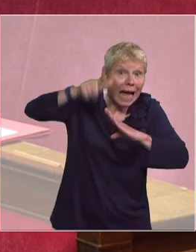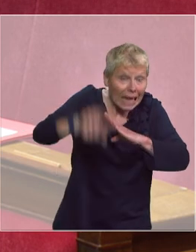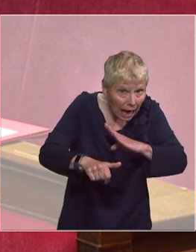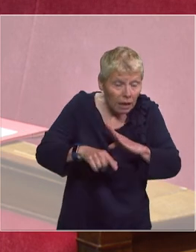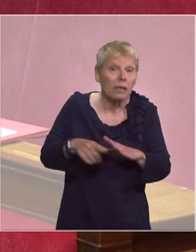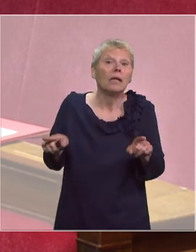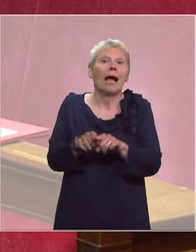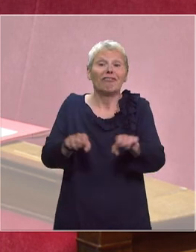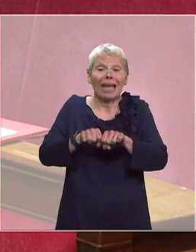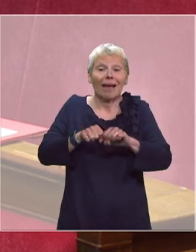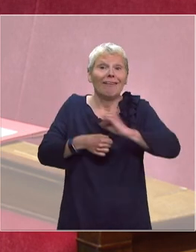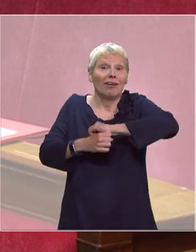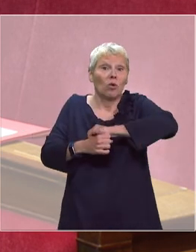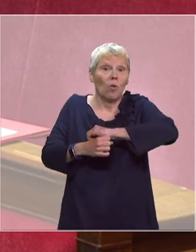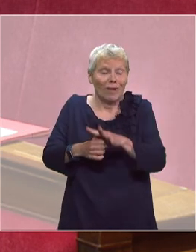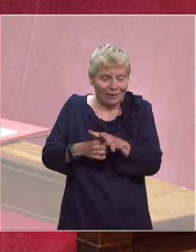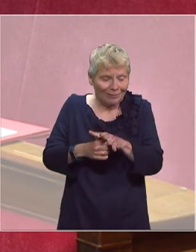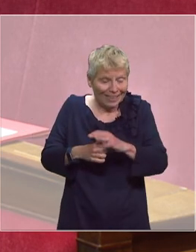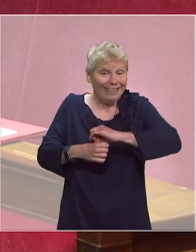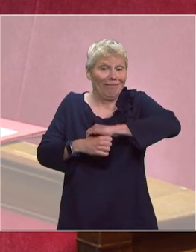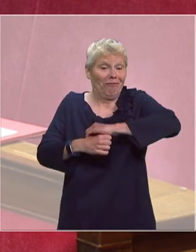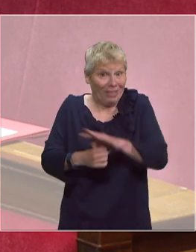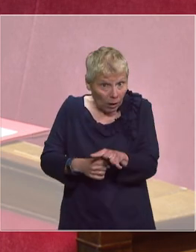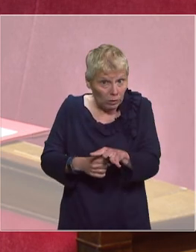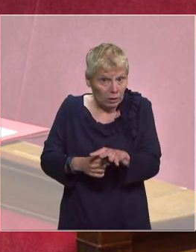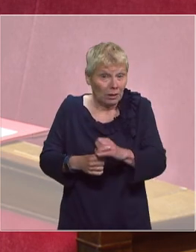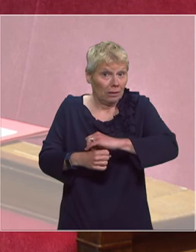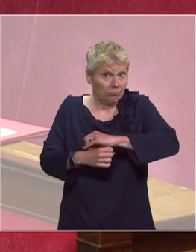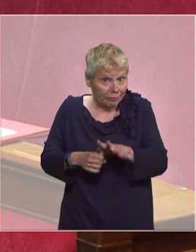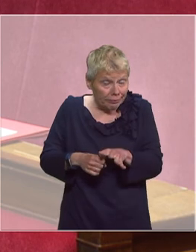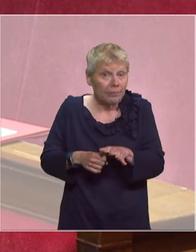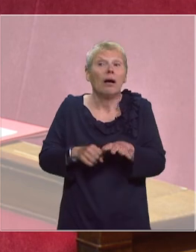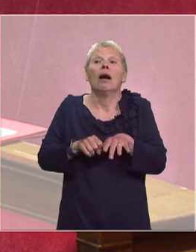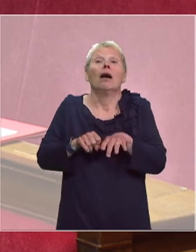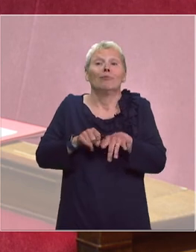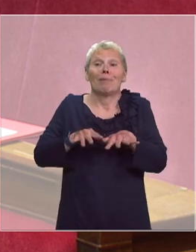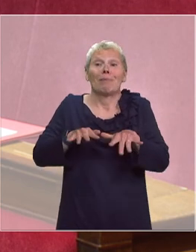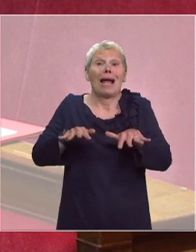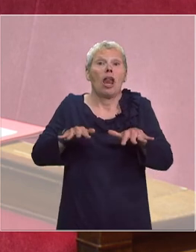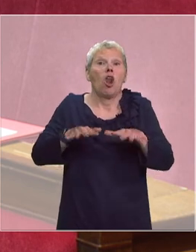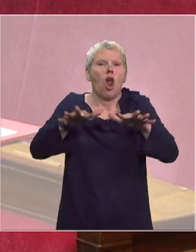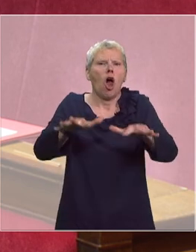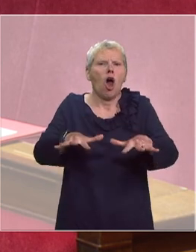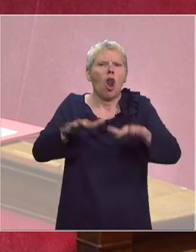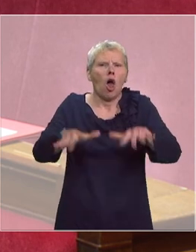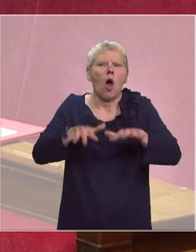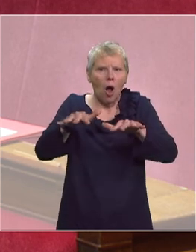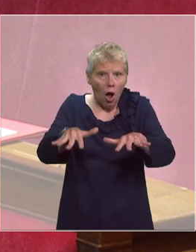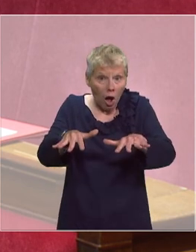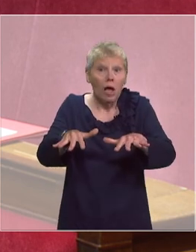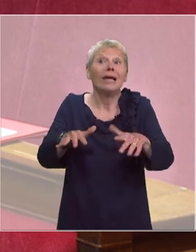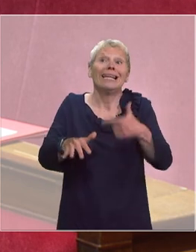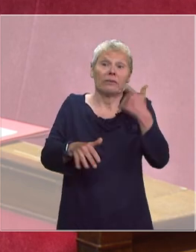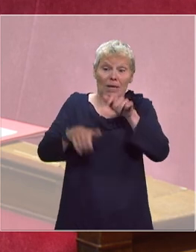virus circule suffisamment lentement pour que le nombre de cas